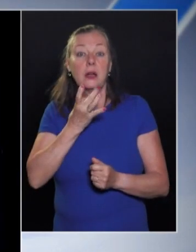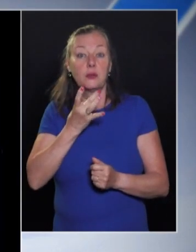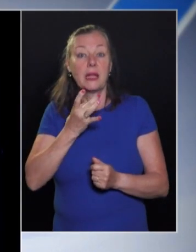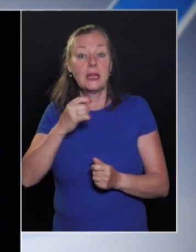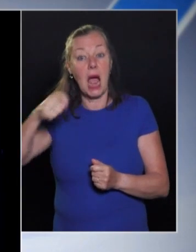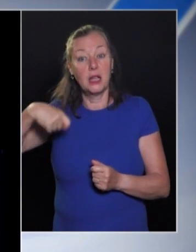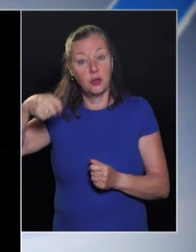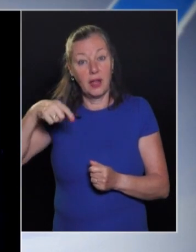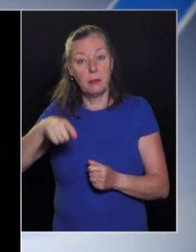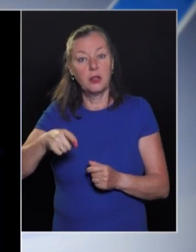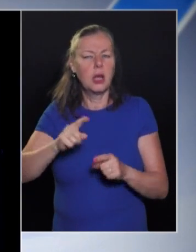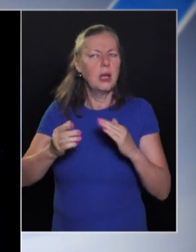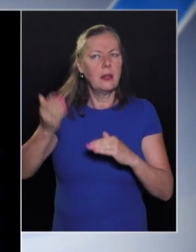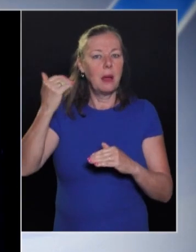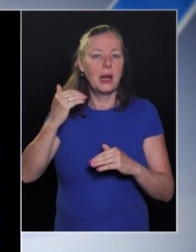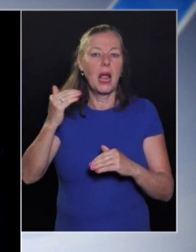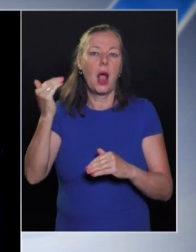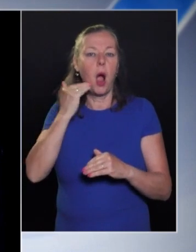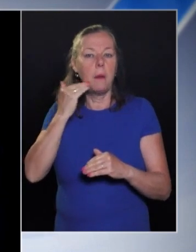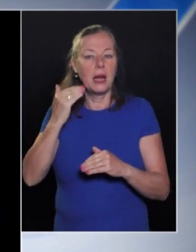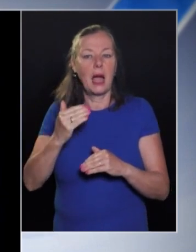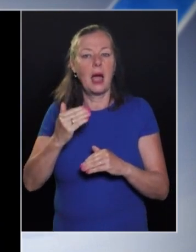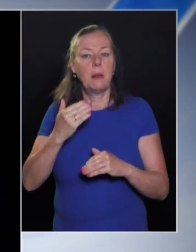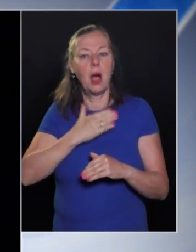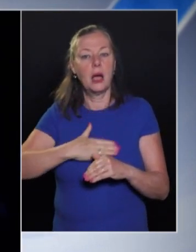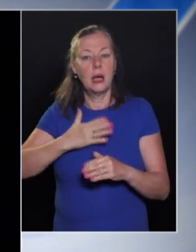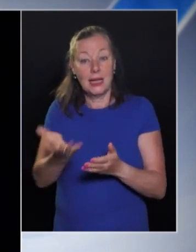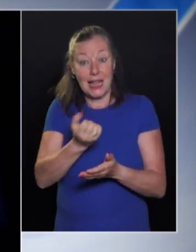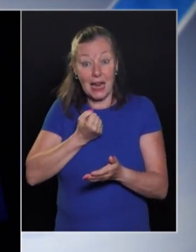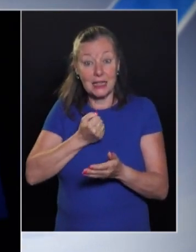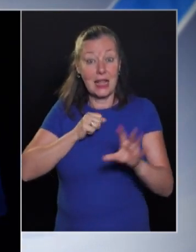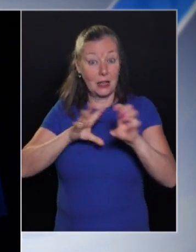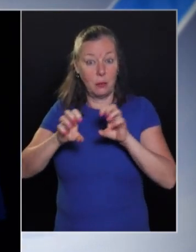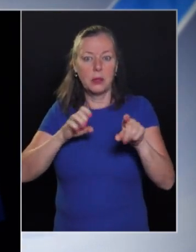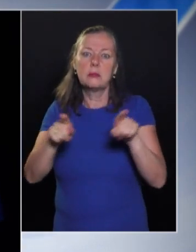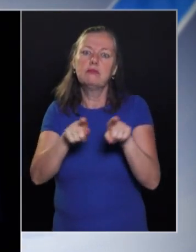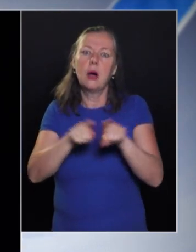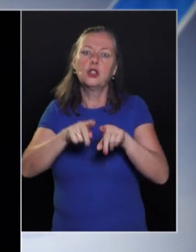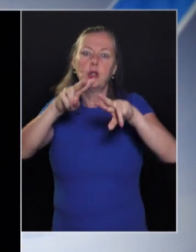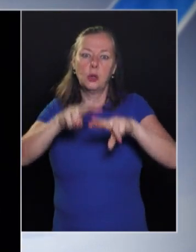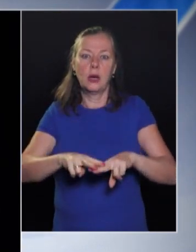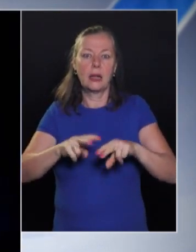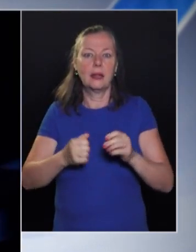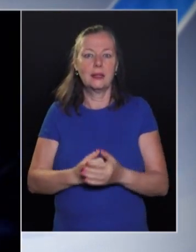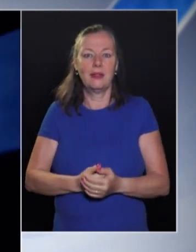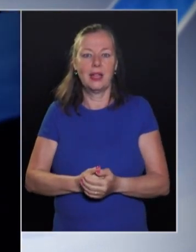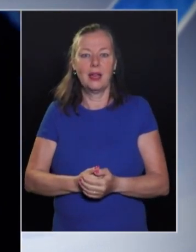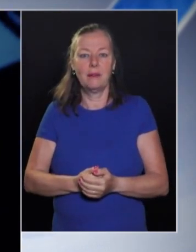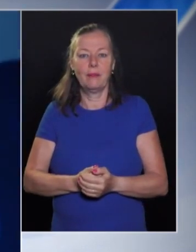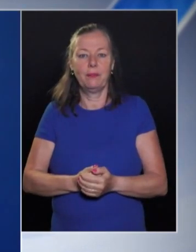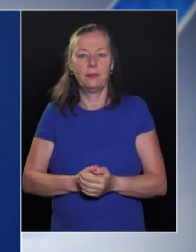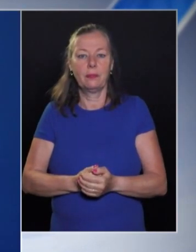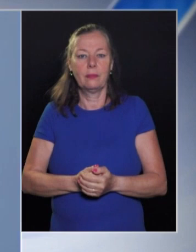Magyar speciális filmesek nemrég az Egyesült Államokban szerezhettek tapasztalatot egy hasonló rendezvényen.